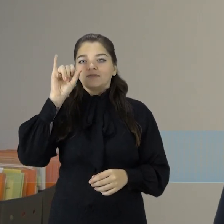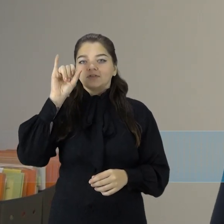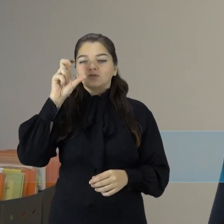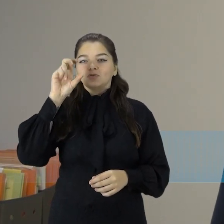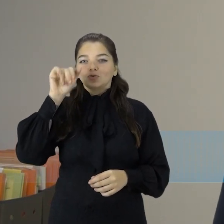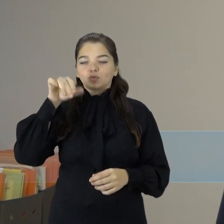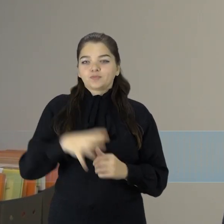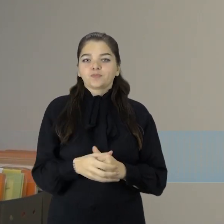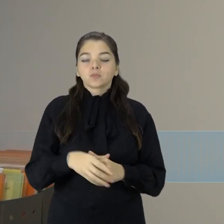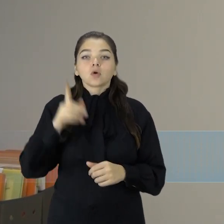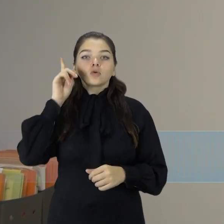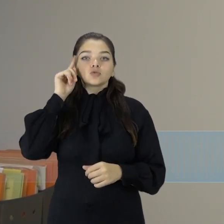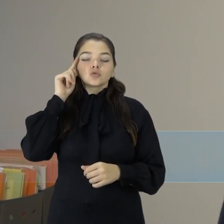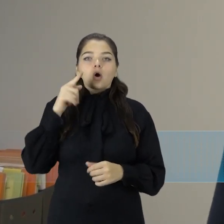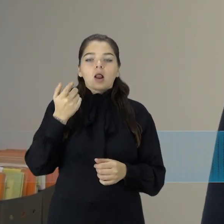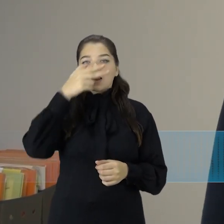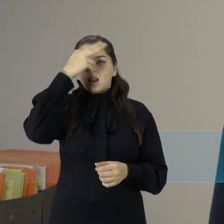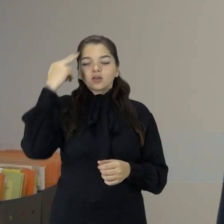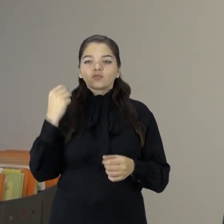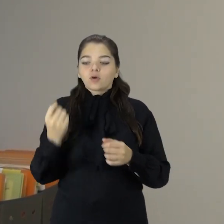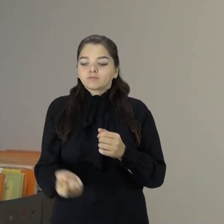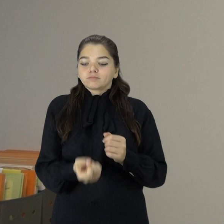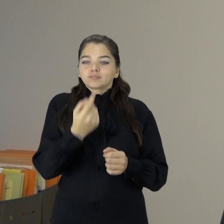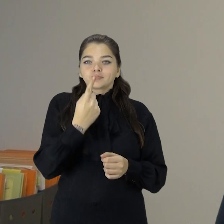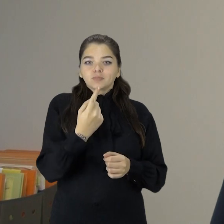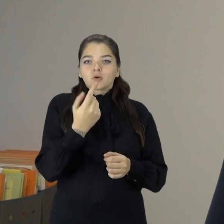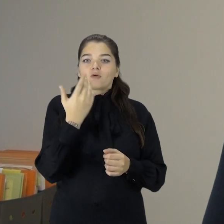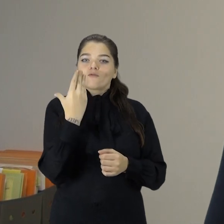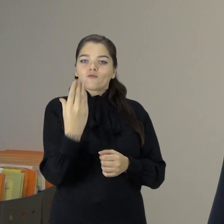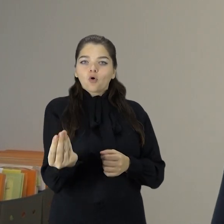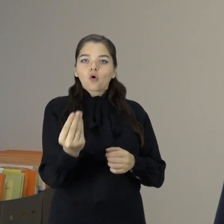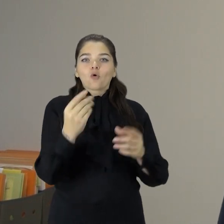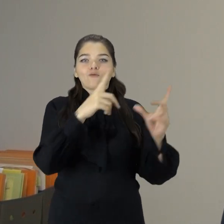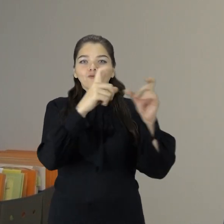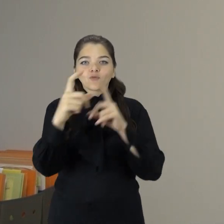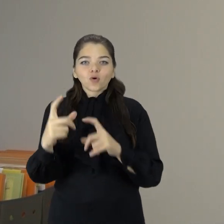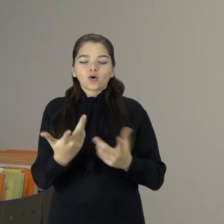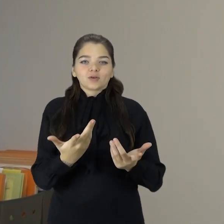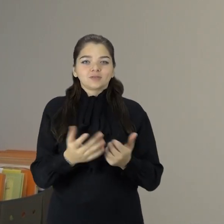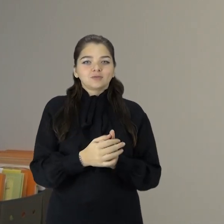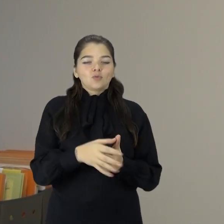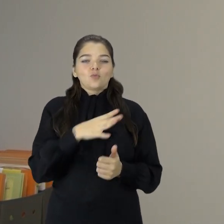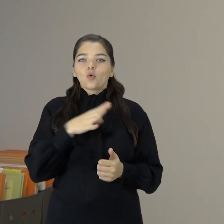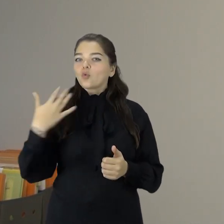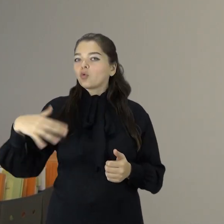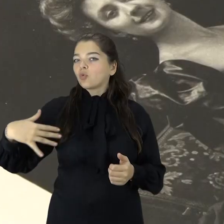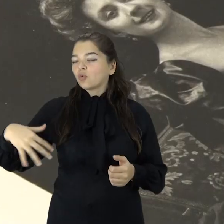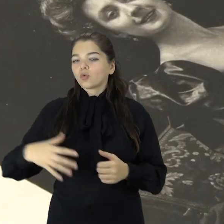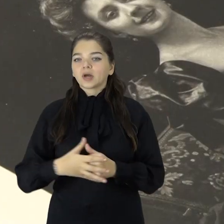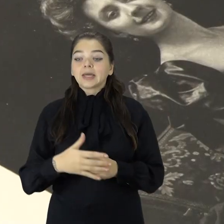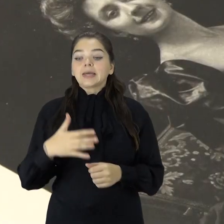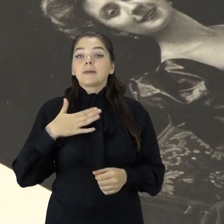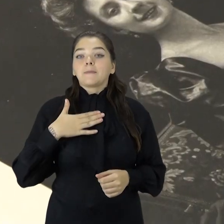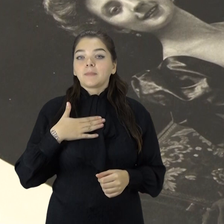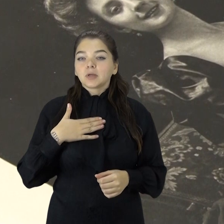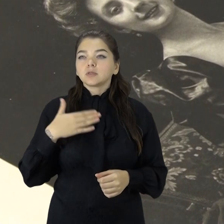apie tai, kad Lietuvoje pasirodė Benedikto Henriko Tiškevičiaus kūrinių. iš tikrųjų buvo didžiulė sensacija ir